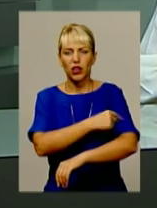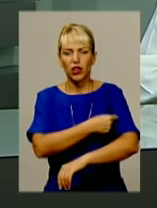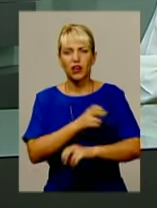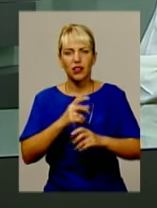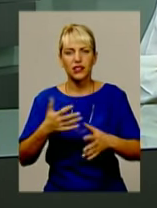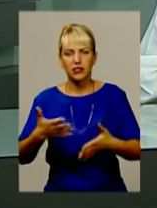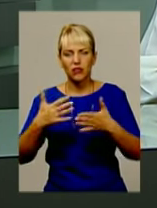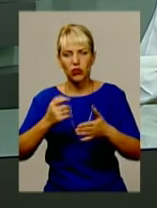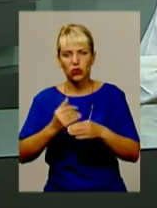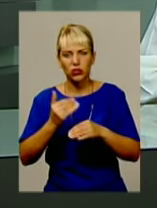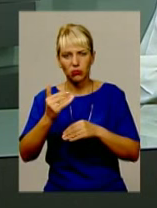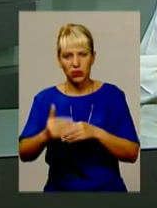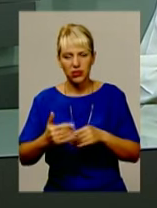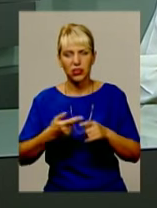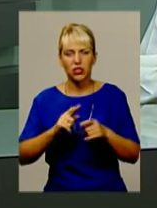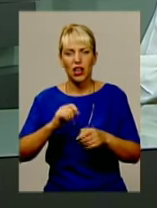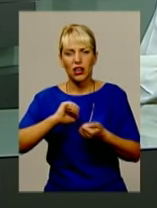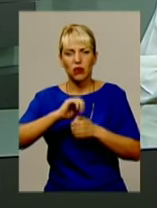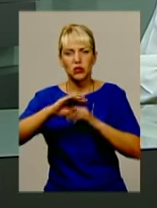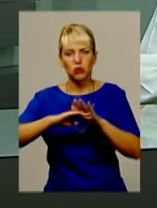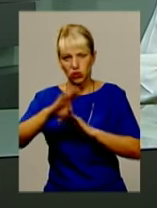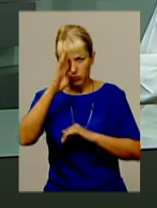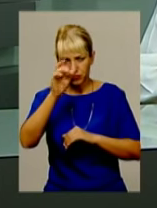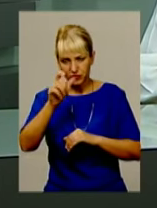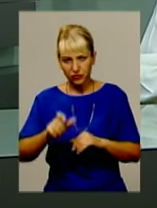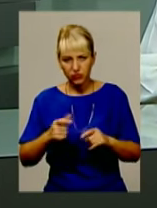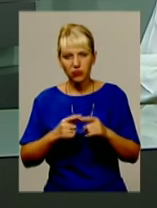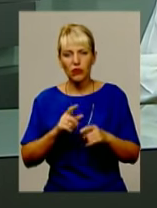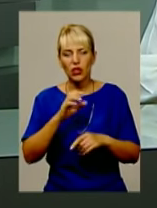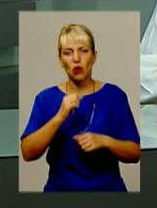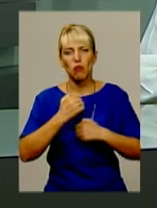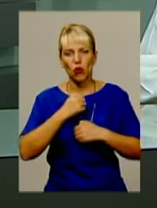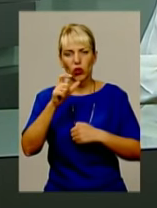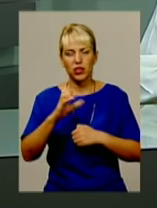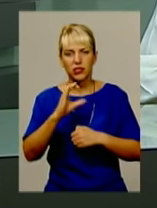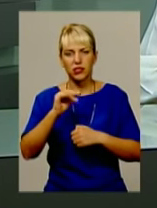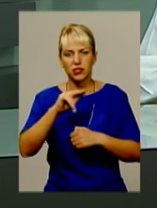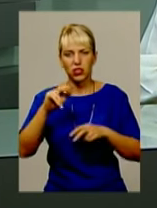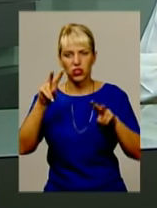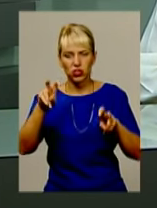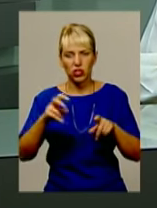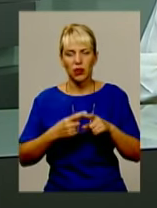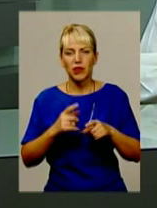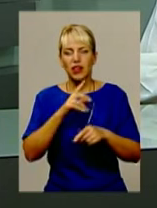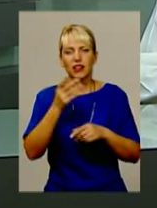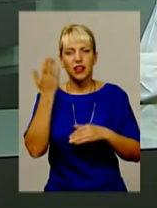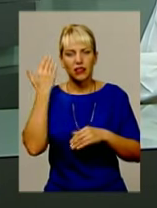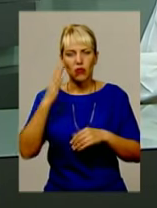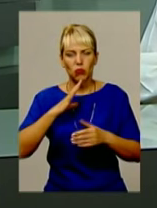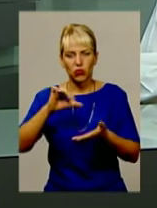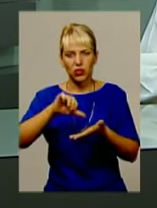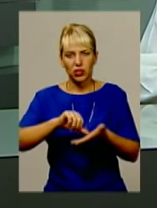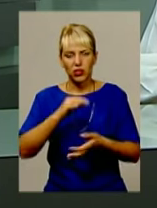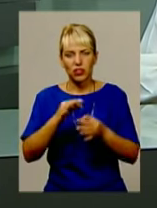Кеменця Подільського Ігор Гуменюк, боїць батальйону «Січ» і донедавна членство Українського об'єднання «Свобода». За словами Олександра